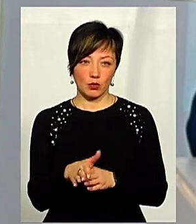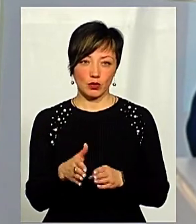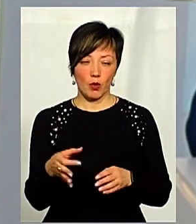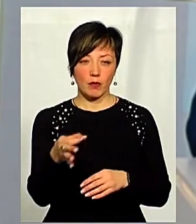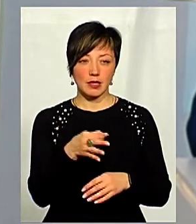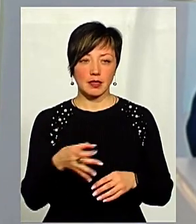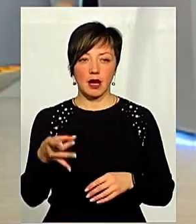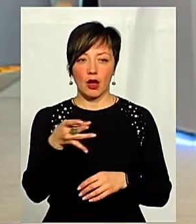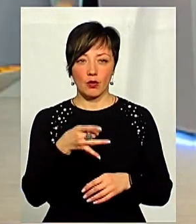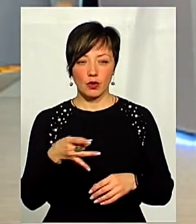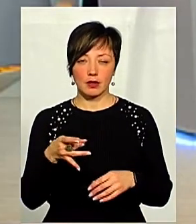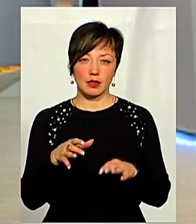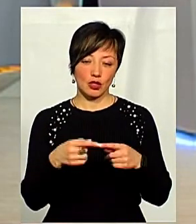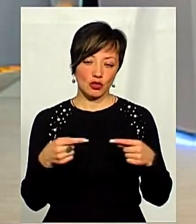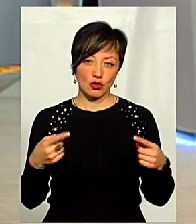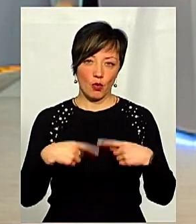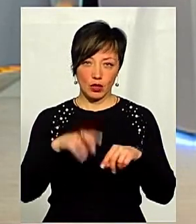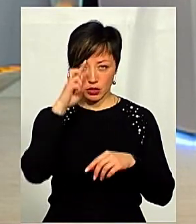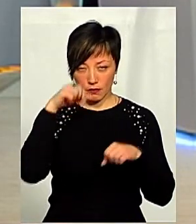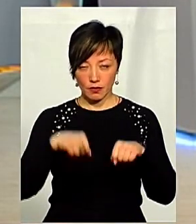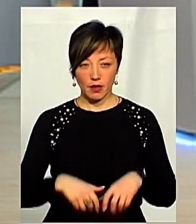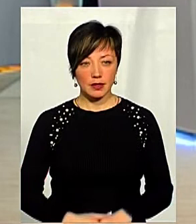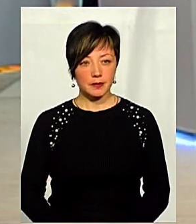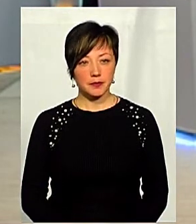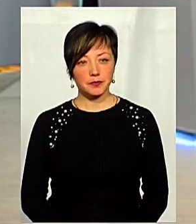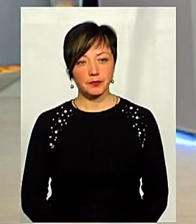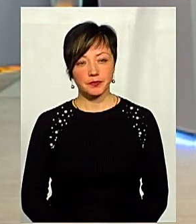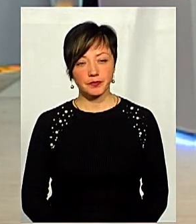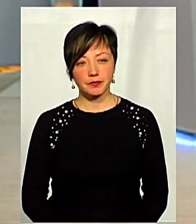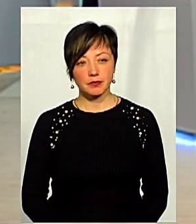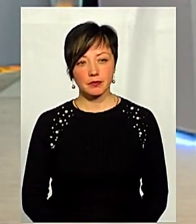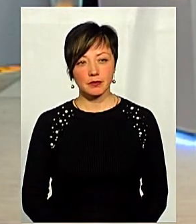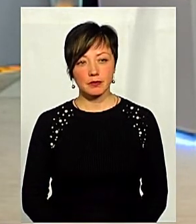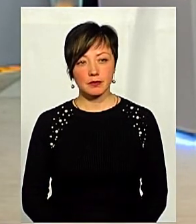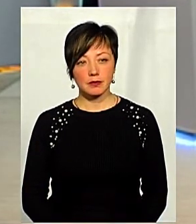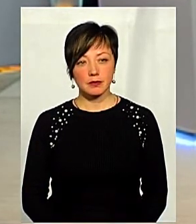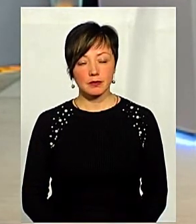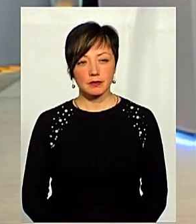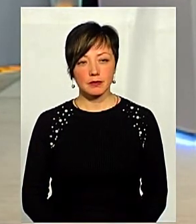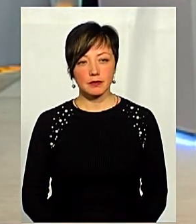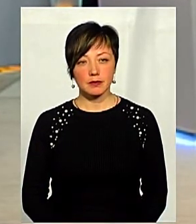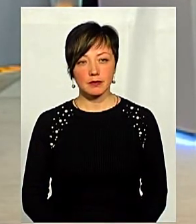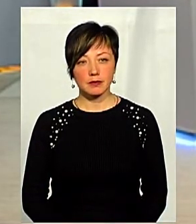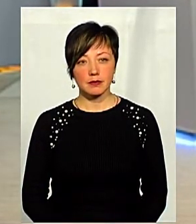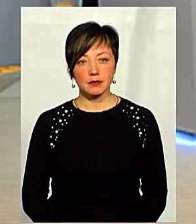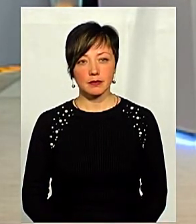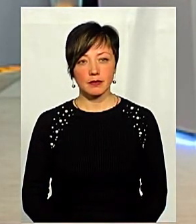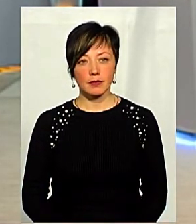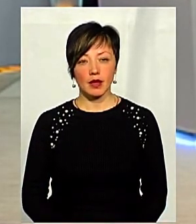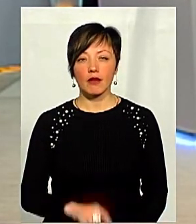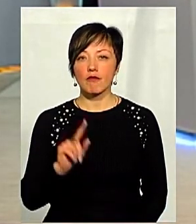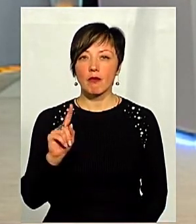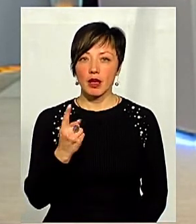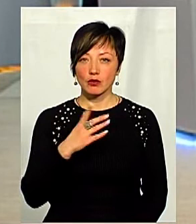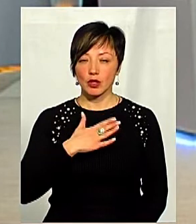обласні районні державні адміністрації, та інші органи державної влади, які також звітують по своїй іерархічній структурі. І у